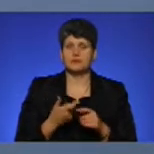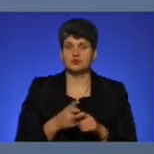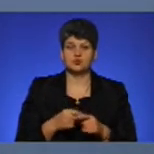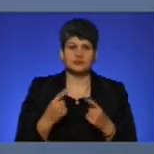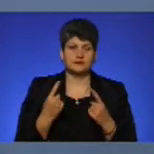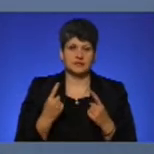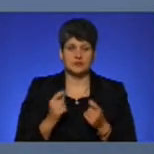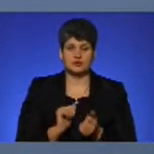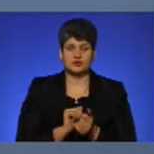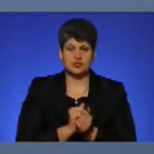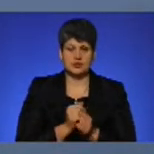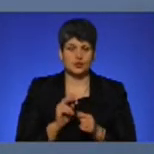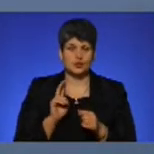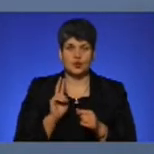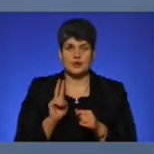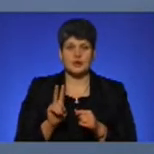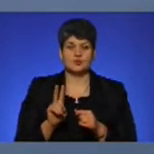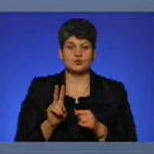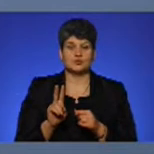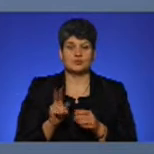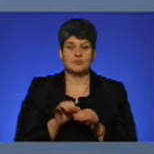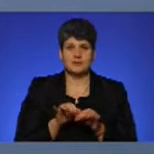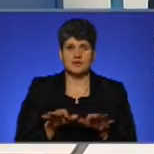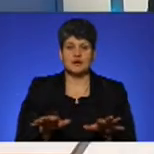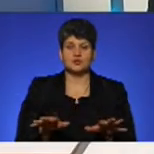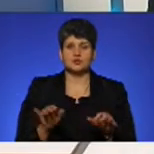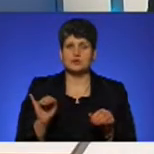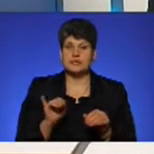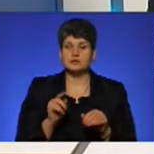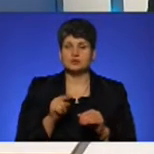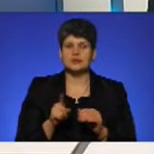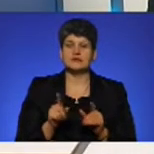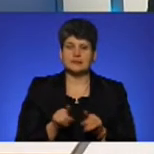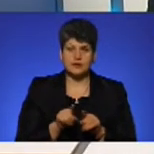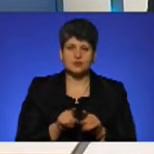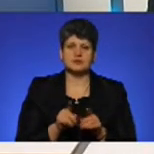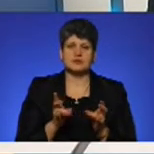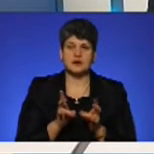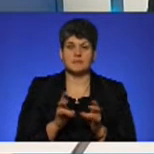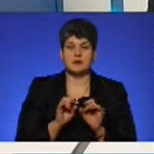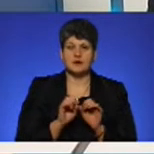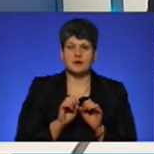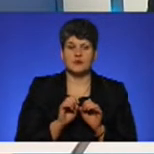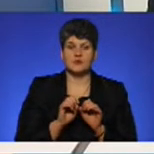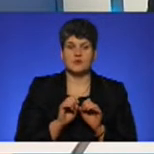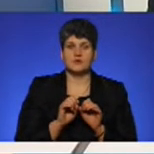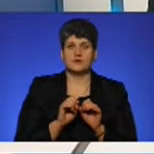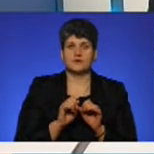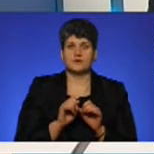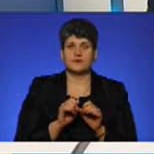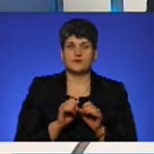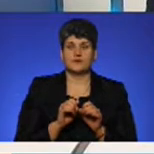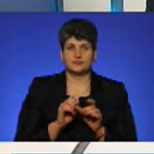щільну тролейбусну мережу ліній. І, відповідно, туди так само треба пускати рухомий склад вже у вигляді